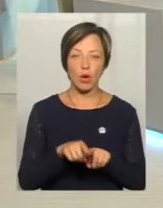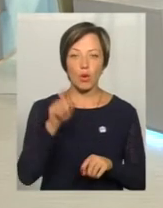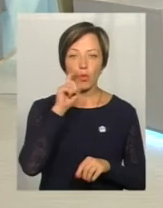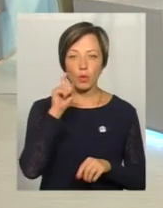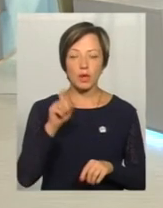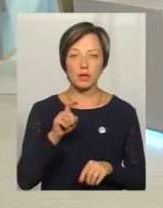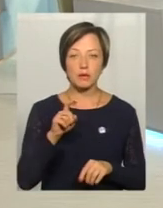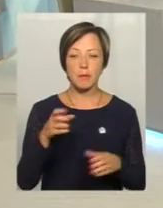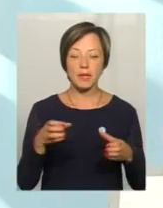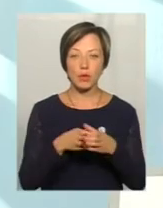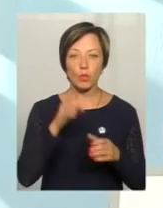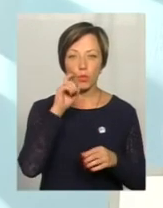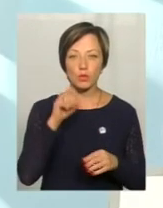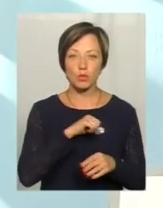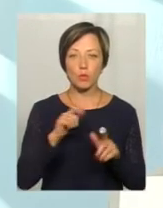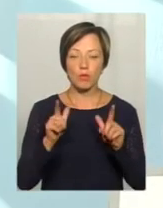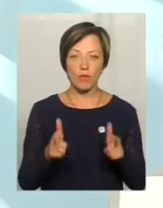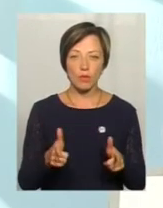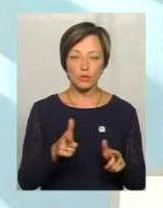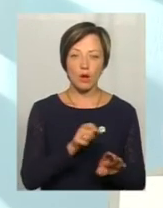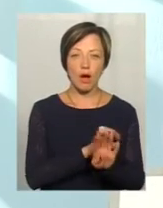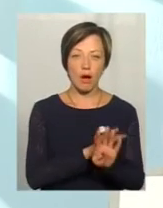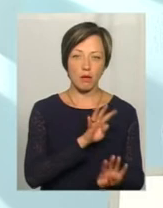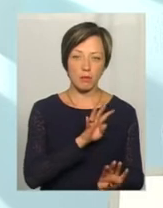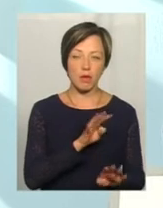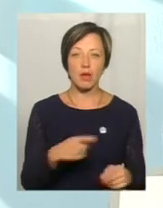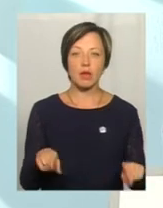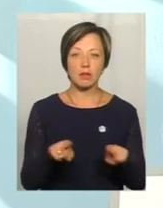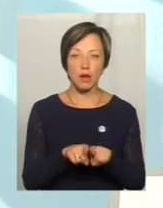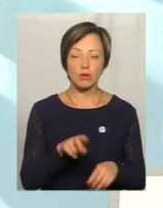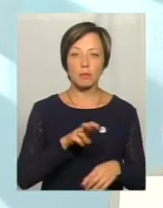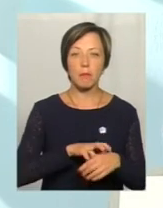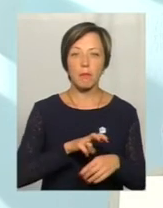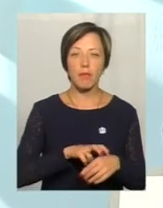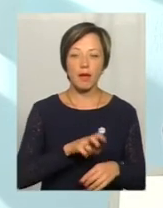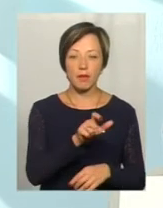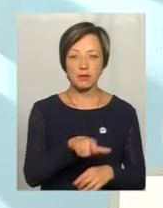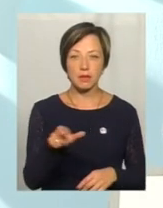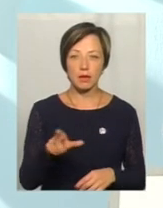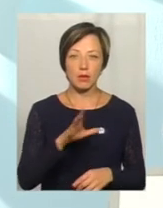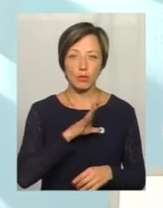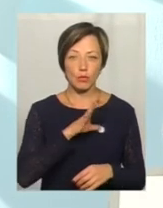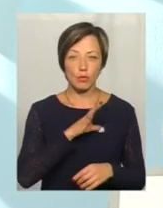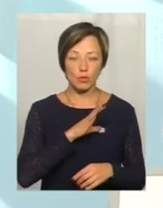батальйони української добровольчої армії, також медики, які були в